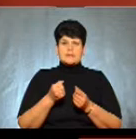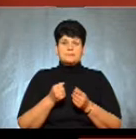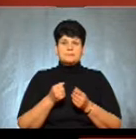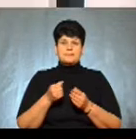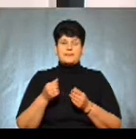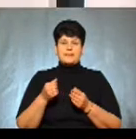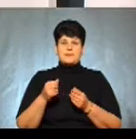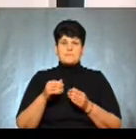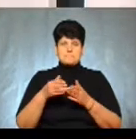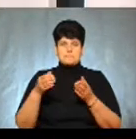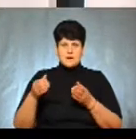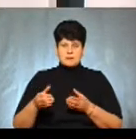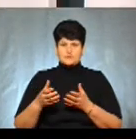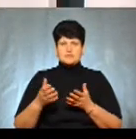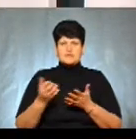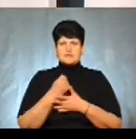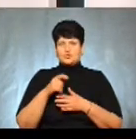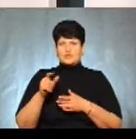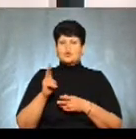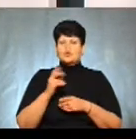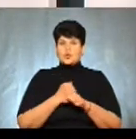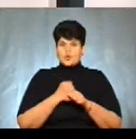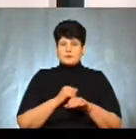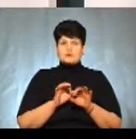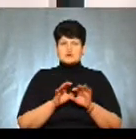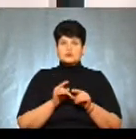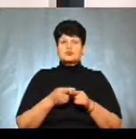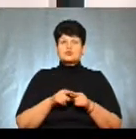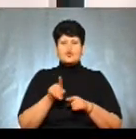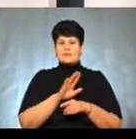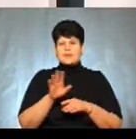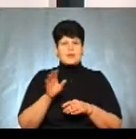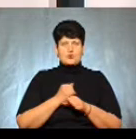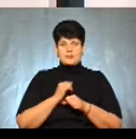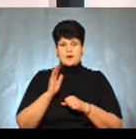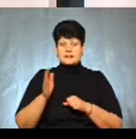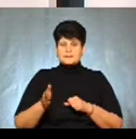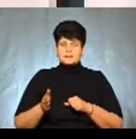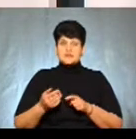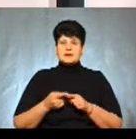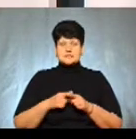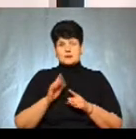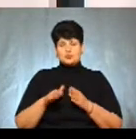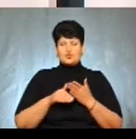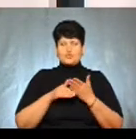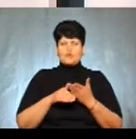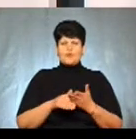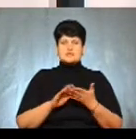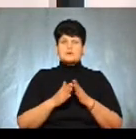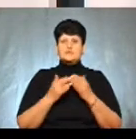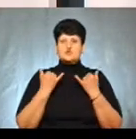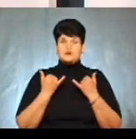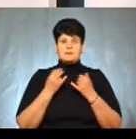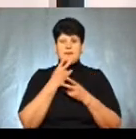пройтися селом, знайти цих людей, хто це робить, а можливість роз'яснити наперед, щоб цього не робили. І таким чином буде якась допомога. Станом на